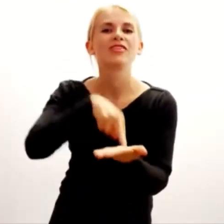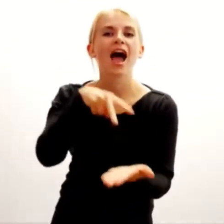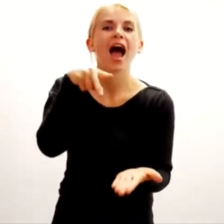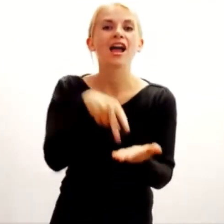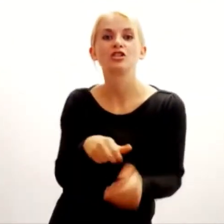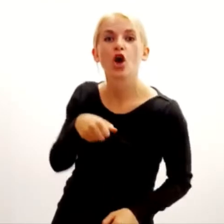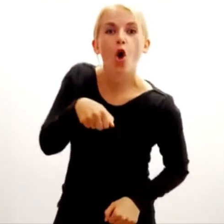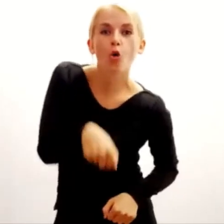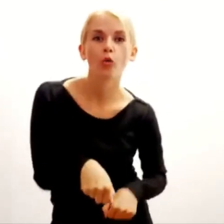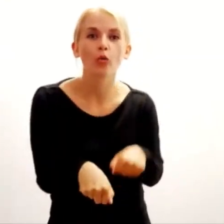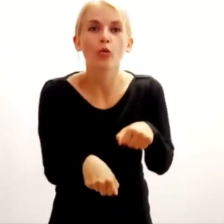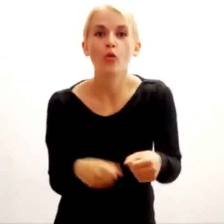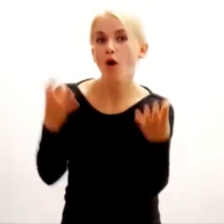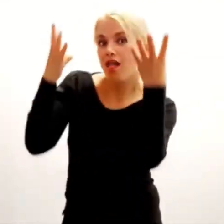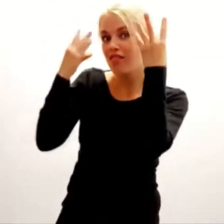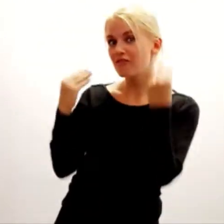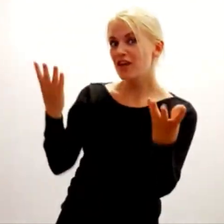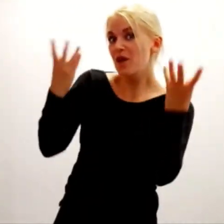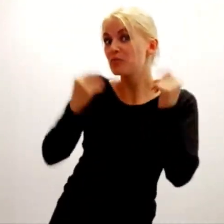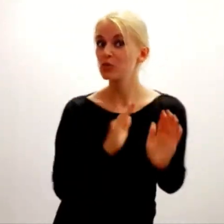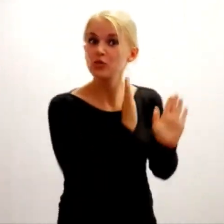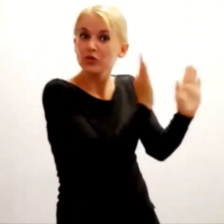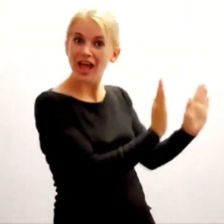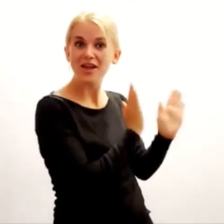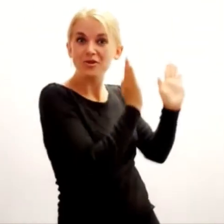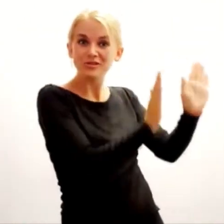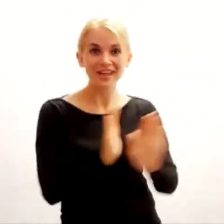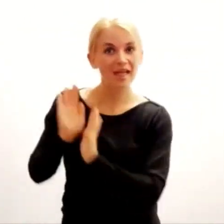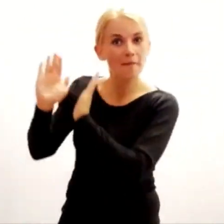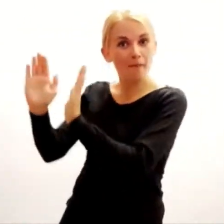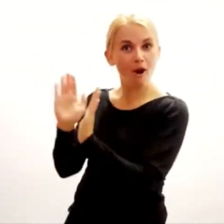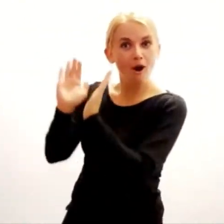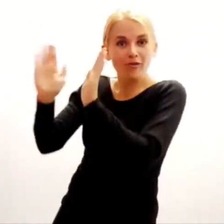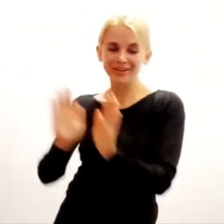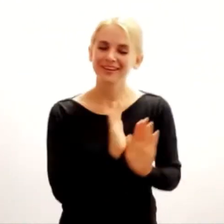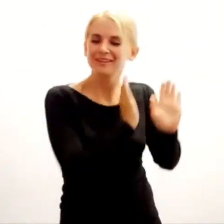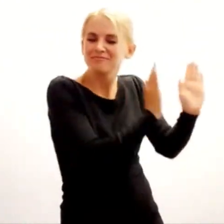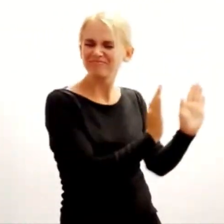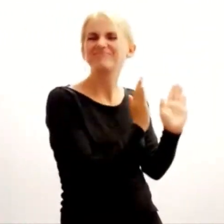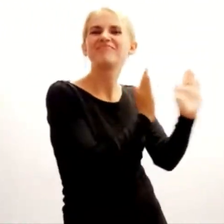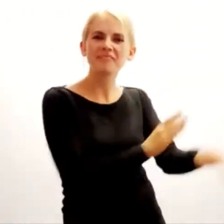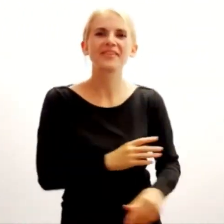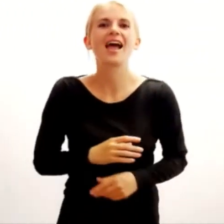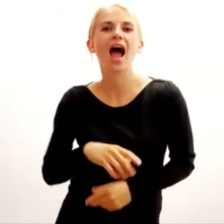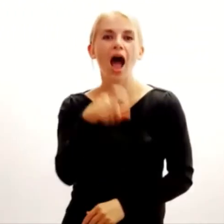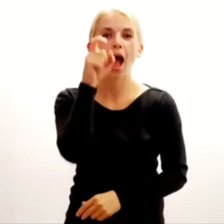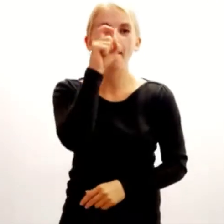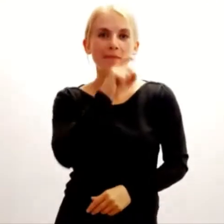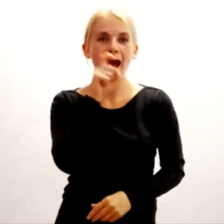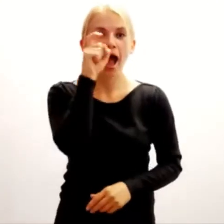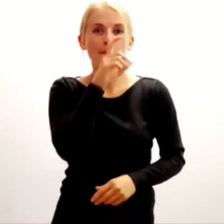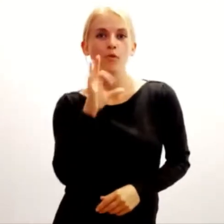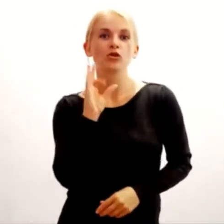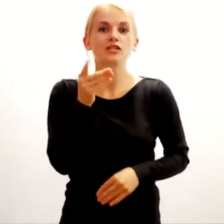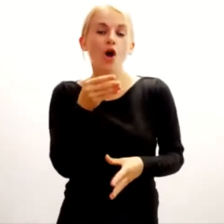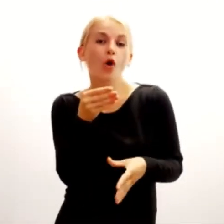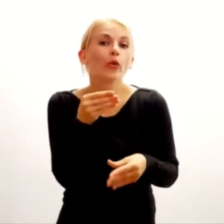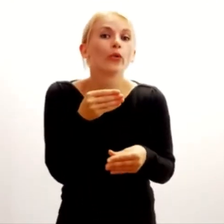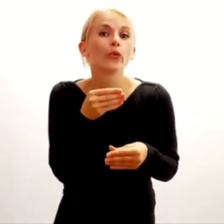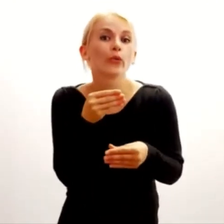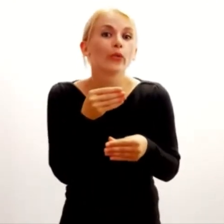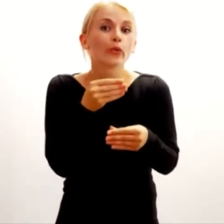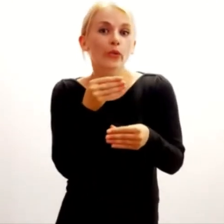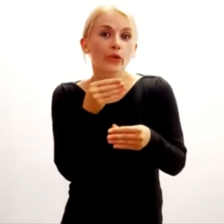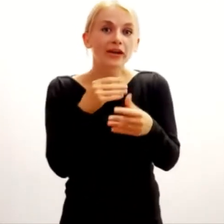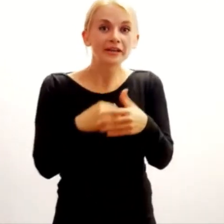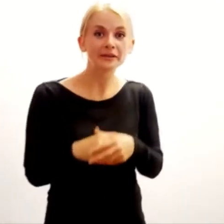zasuwa Lwy bujają się na boki A papugi piją